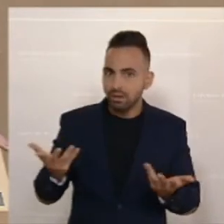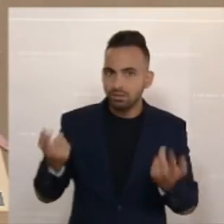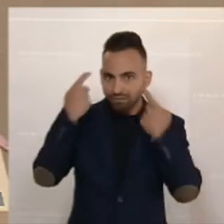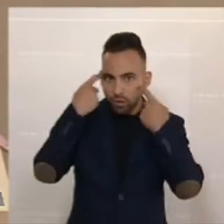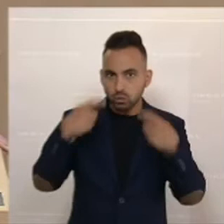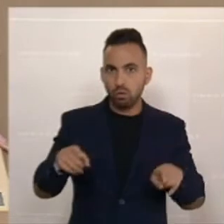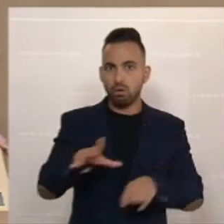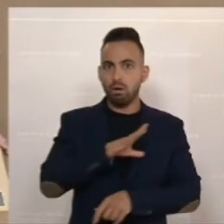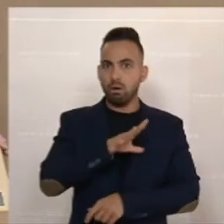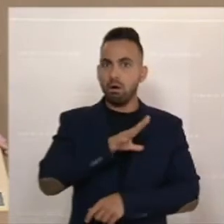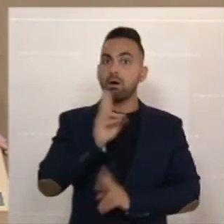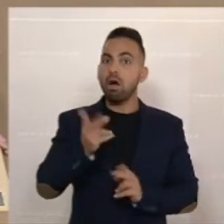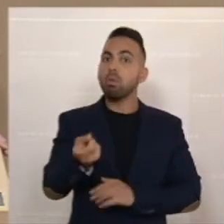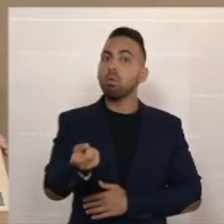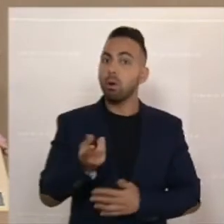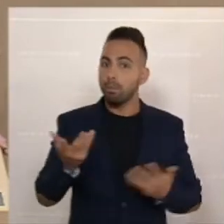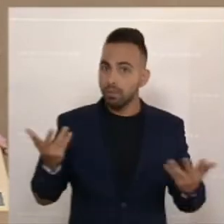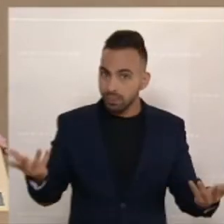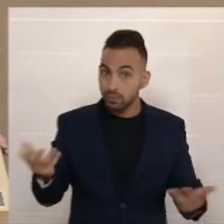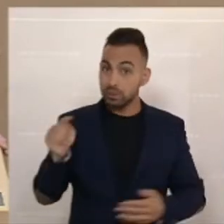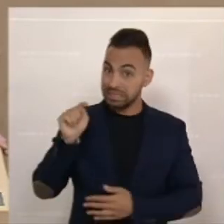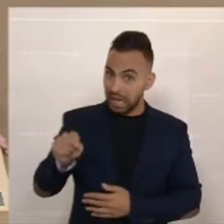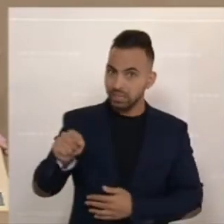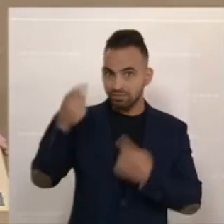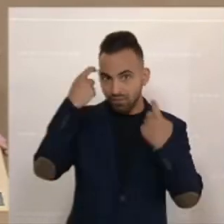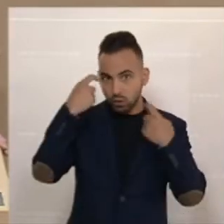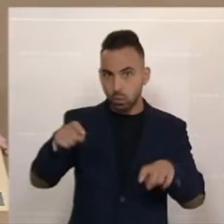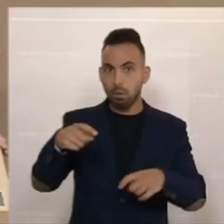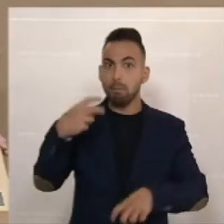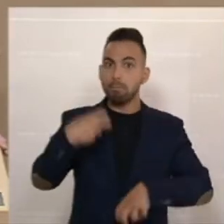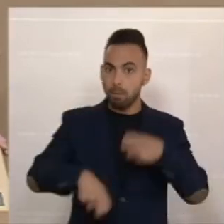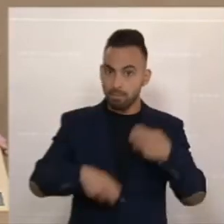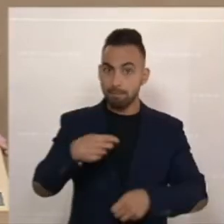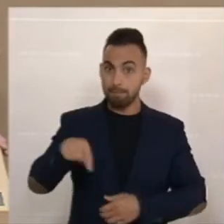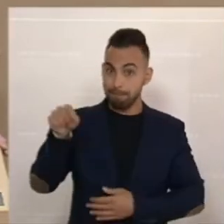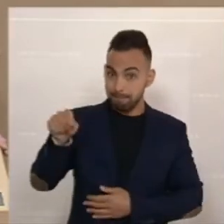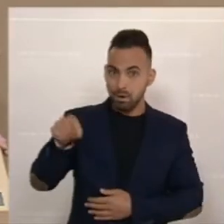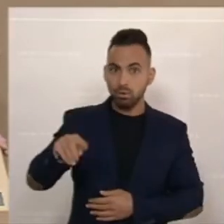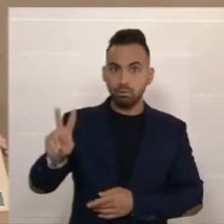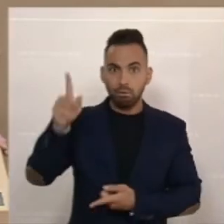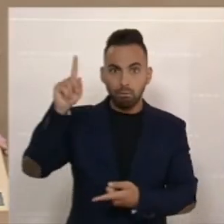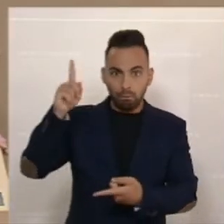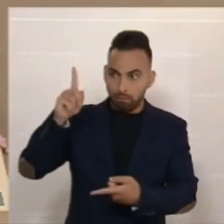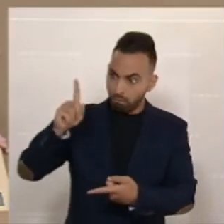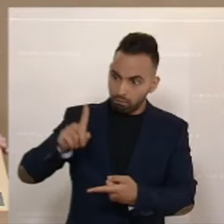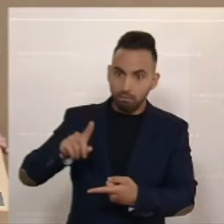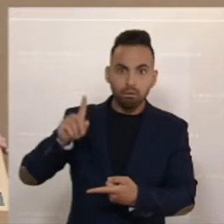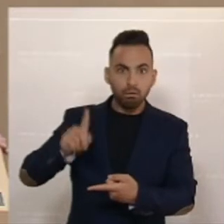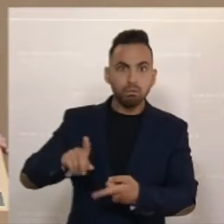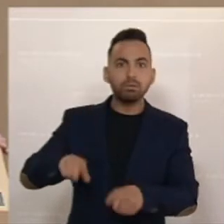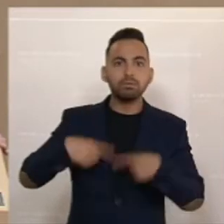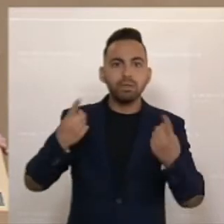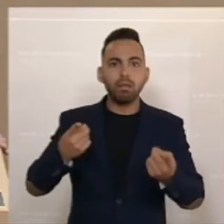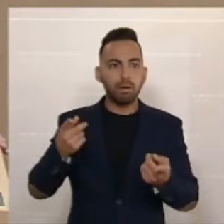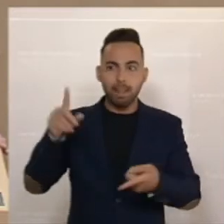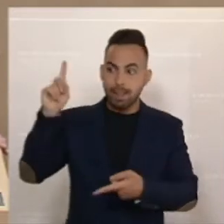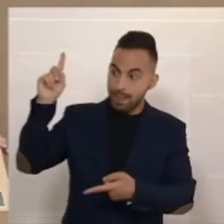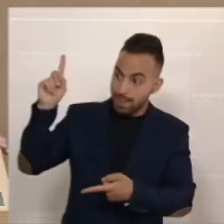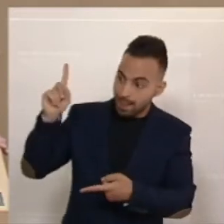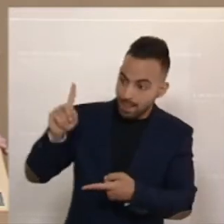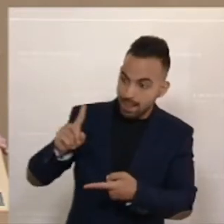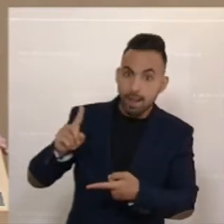Versorgungsproblemen kommen kann. Und genau diese Versorgungsprobleme und diese Knappheit führt in weiterer Folge zu einer weiteren